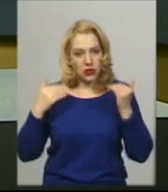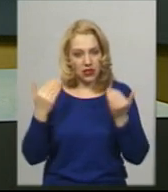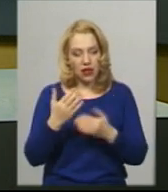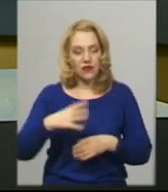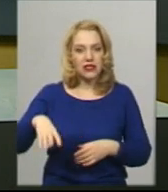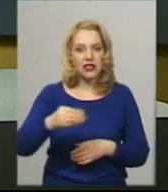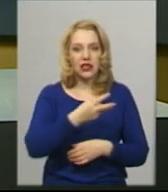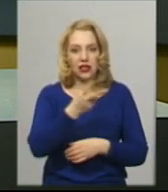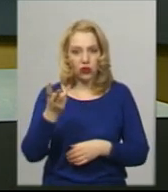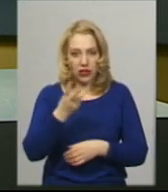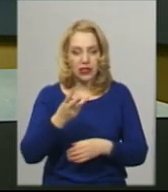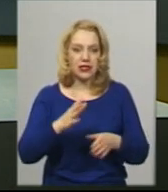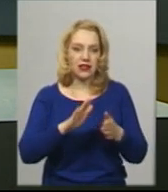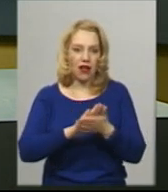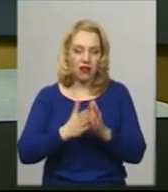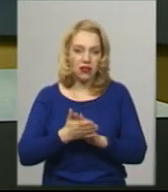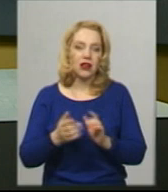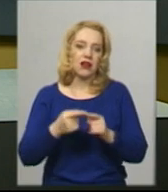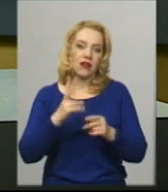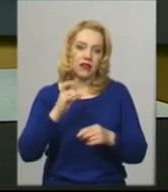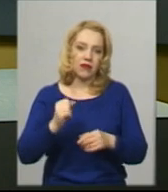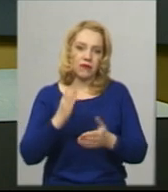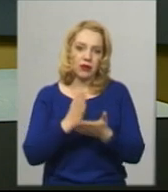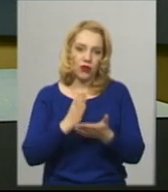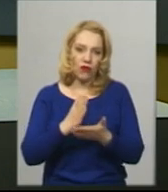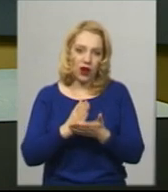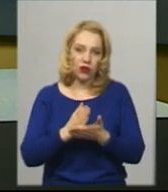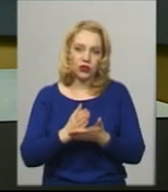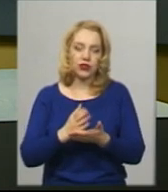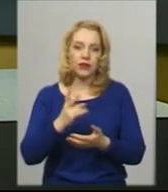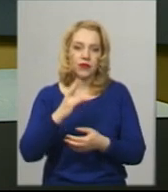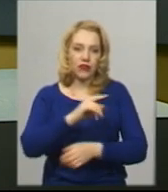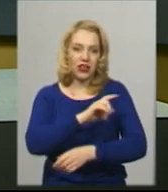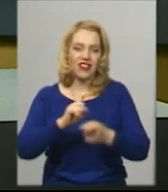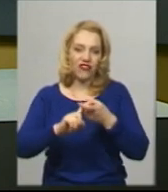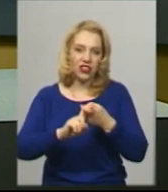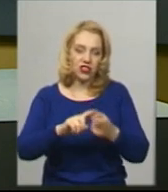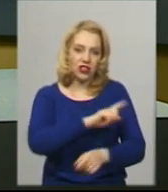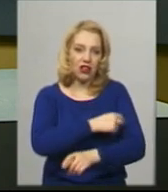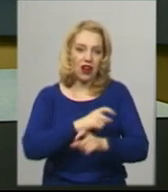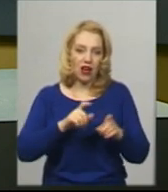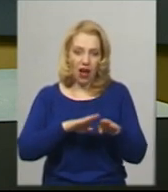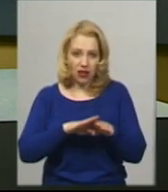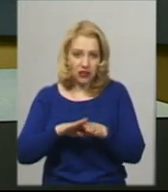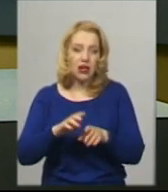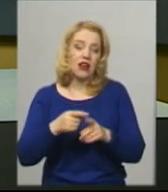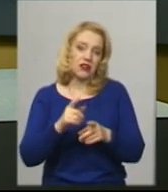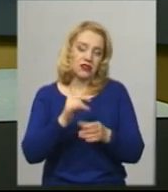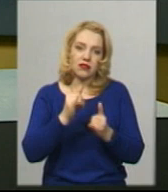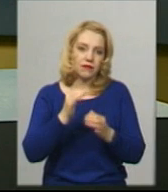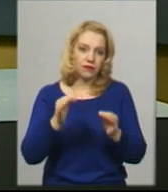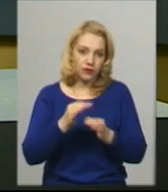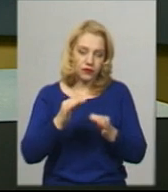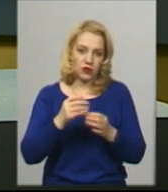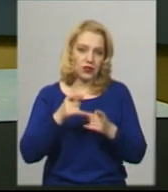усі вони перебувають на стаціонарному лікуванні в Хмельницькій міській лікарні. Зараз життю пацієнтів наразі нічого не загрожує, але